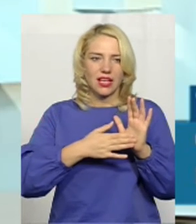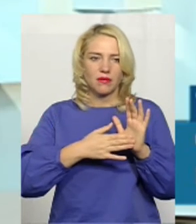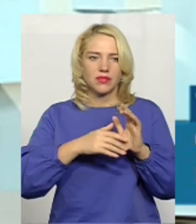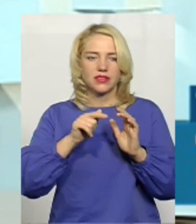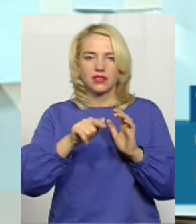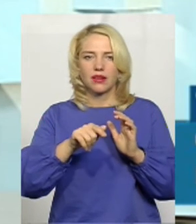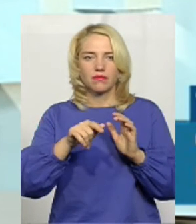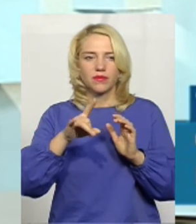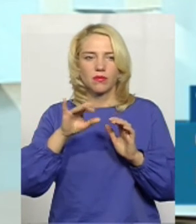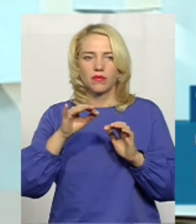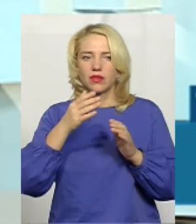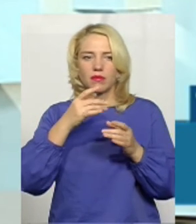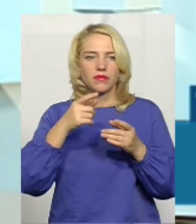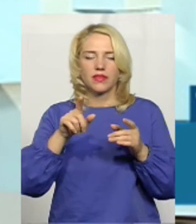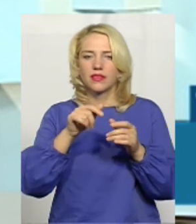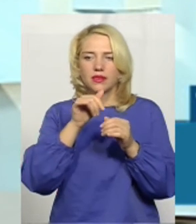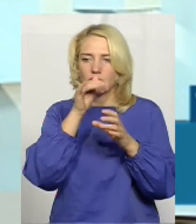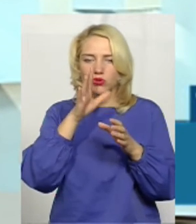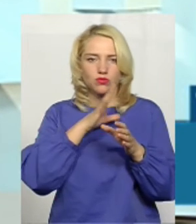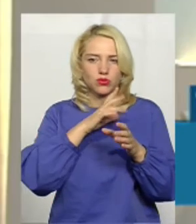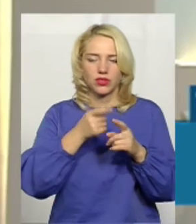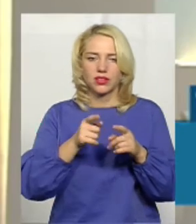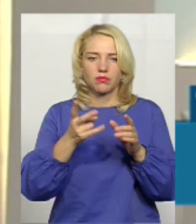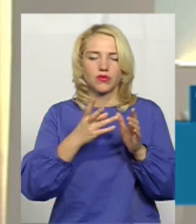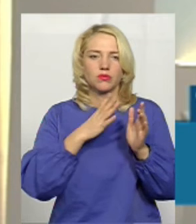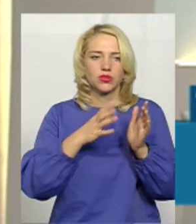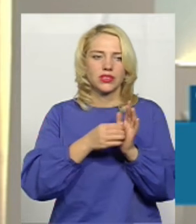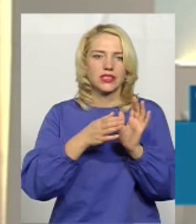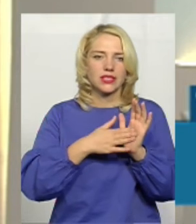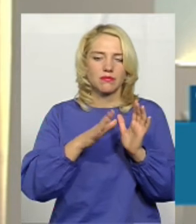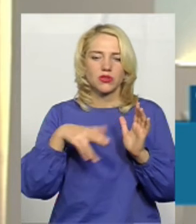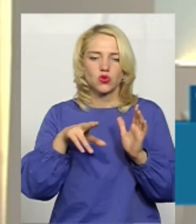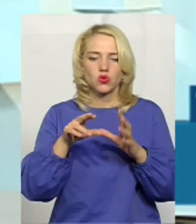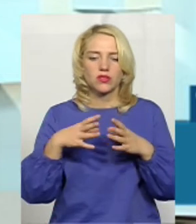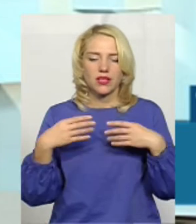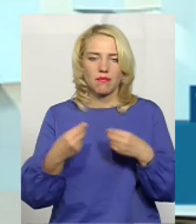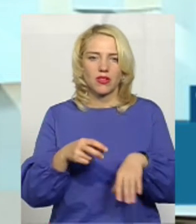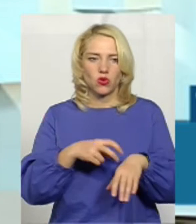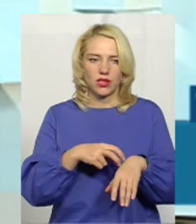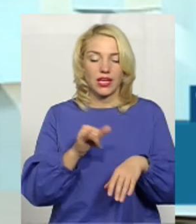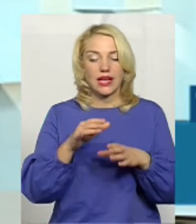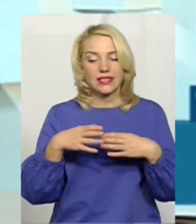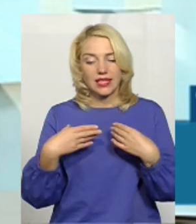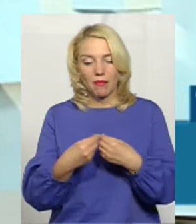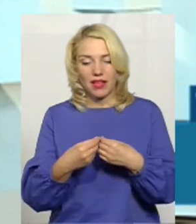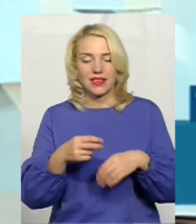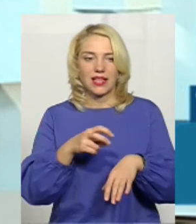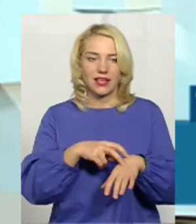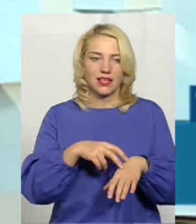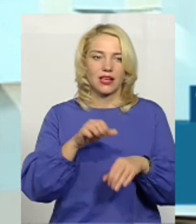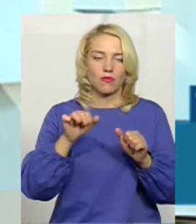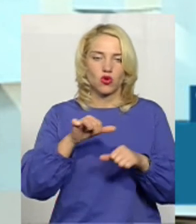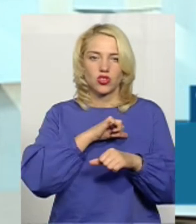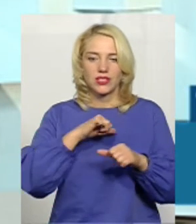Там, по ідеї, не має бути, там має бути запис від сімейного лікаря. Сімейний лікар може сам зареєструвати,